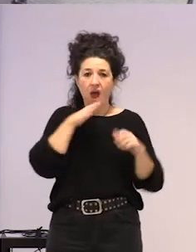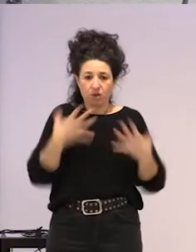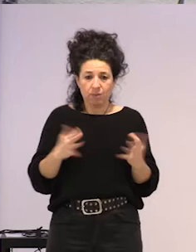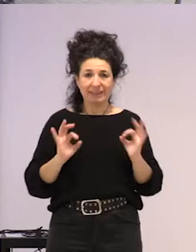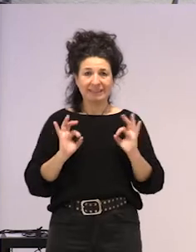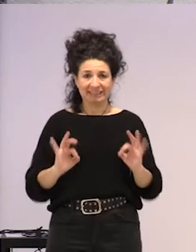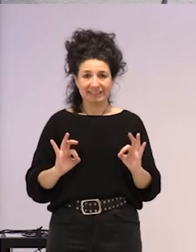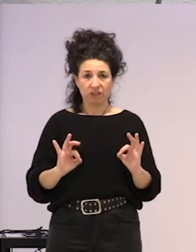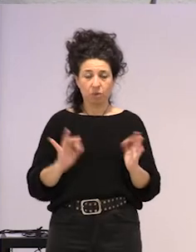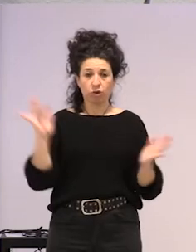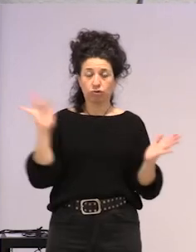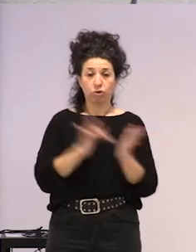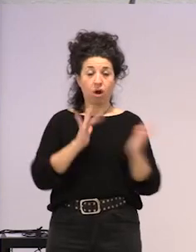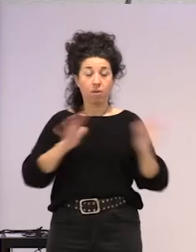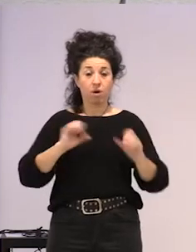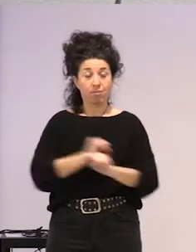testimur horrela.